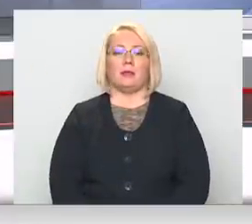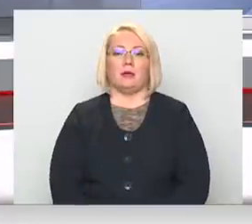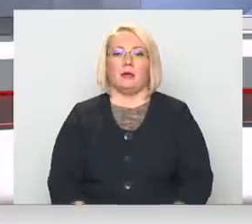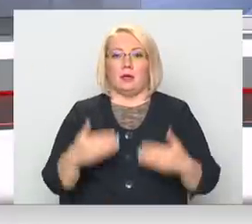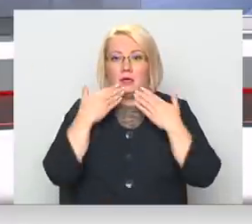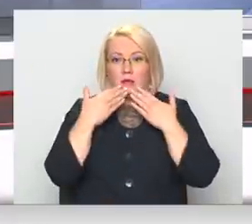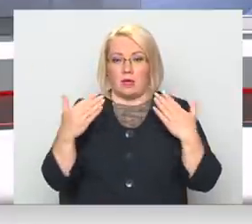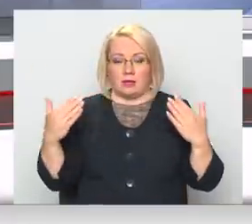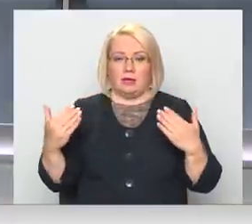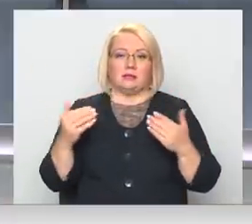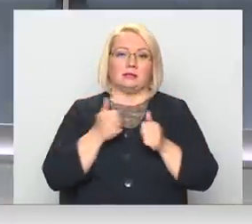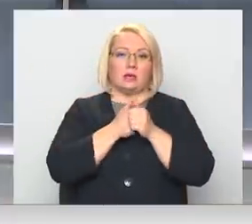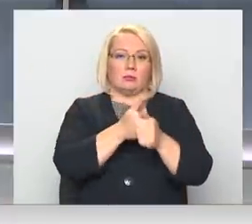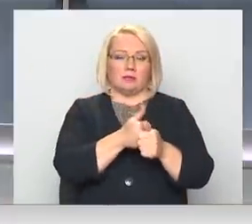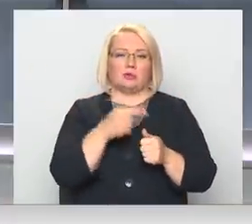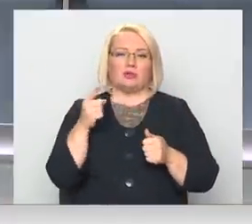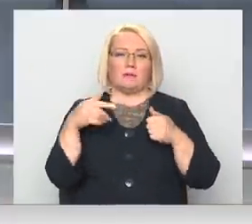Paldies, Māri. Sekosim līdzi šiem lēmumiem.